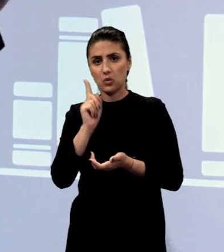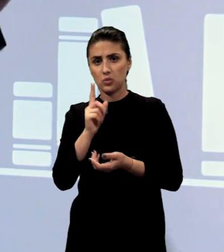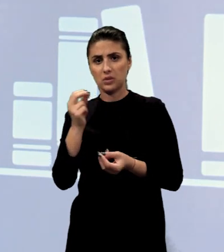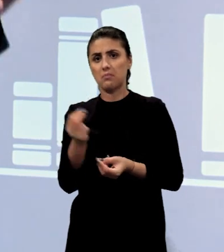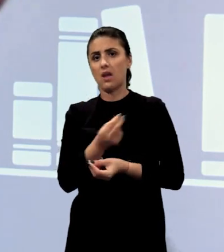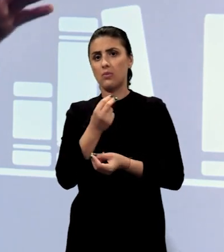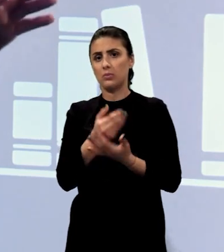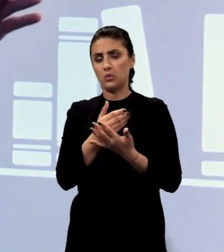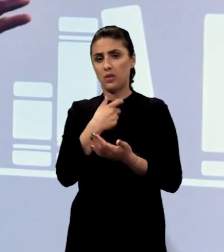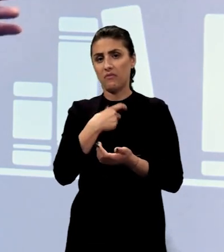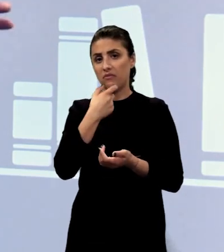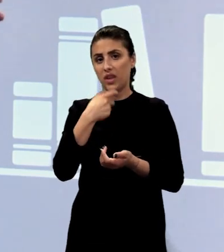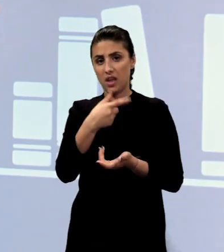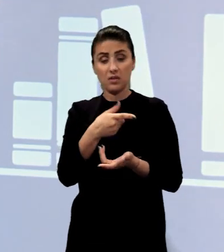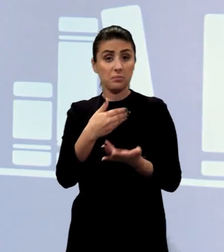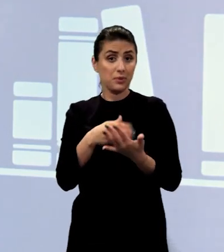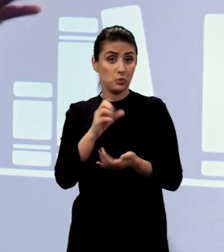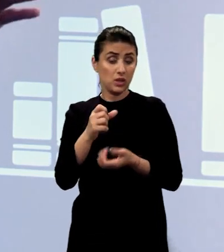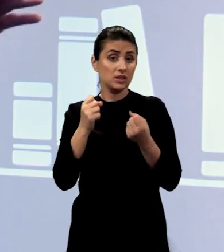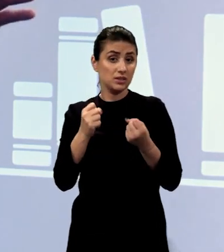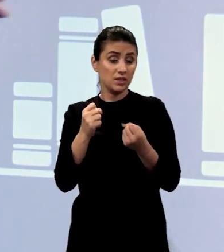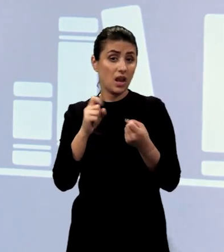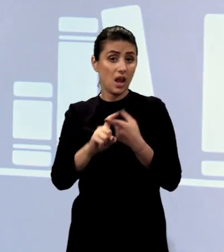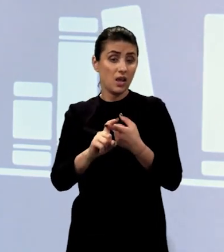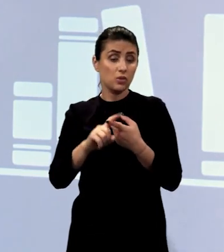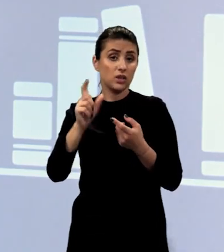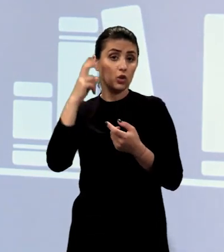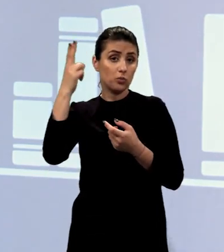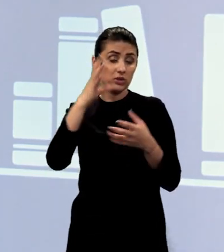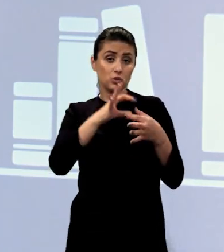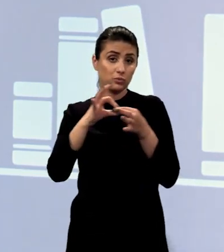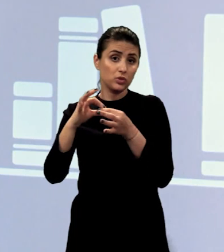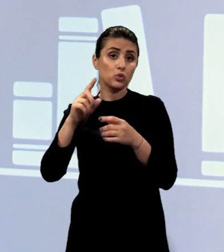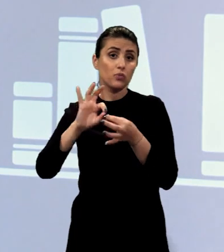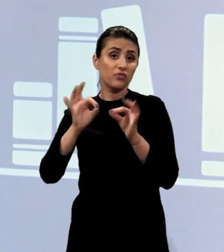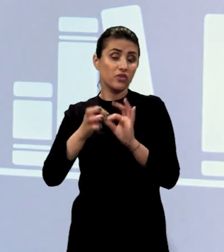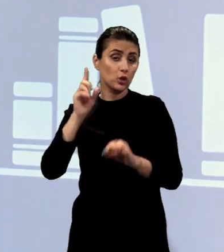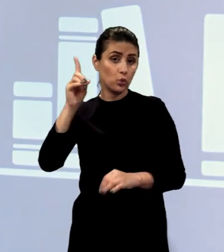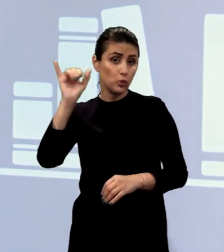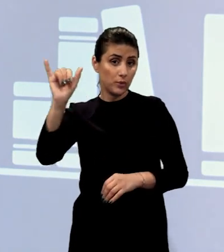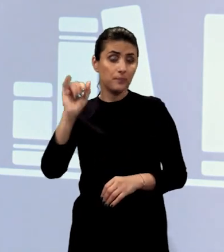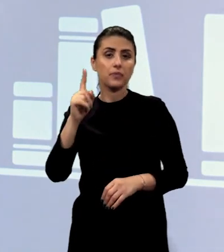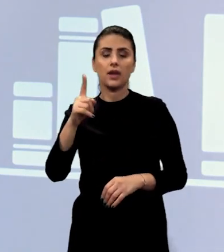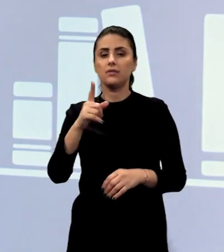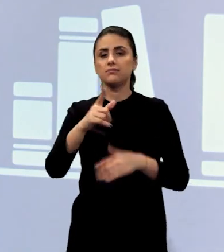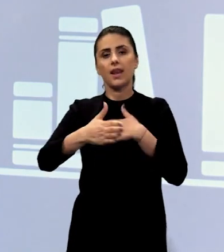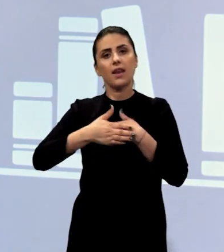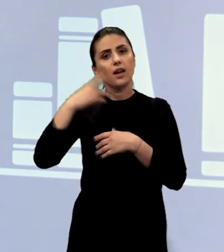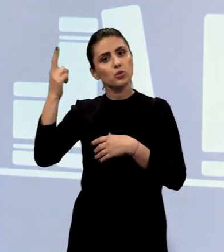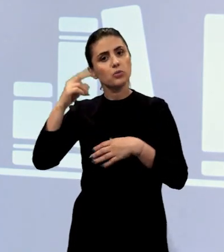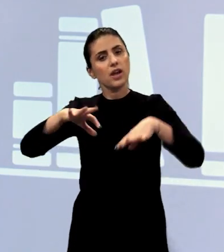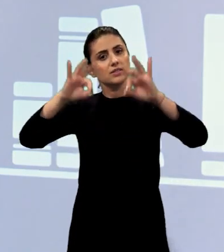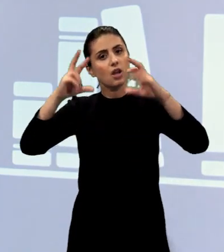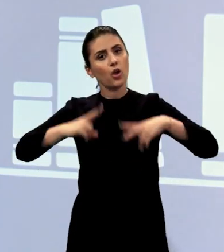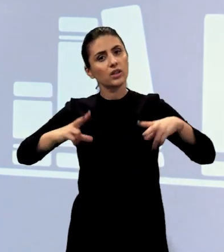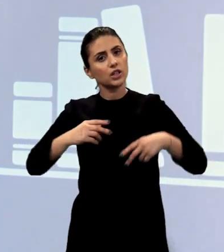mai bune fiindcă sunt vechi, ci pentru că țin cont de Dumnezeu și de cuvântul lui. În compania lui Dumnezeu găsește o dihnă